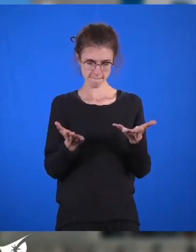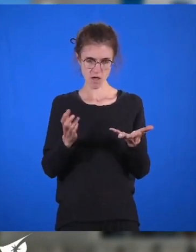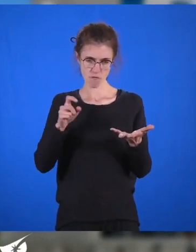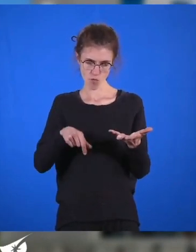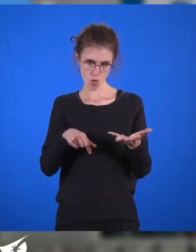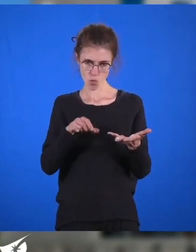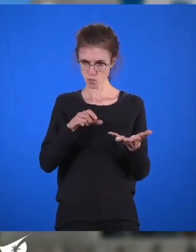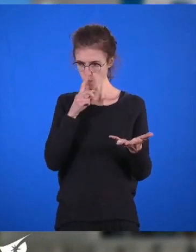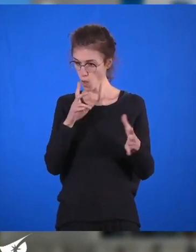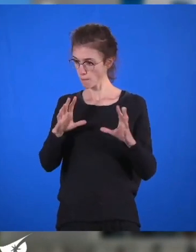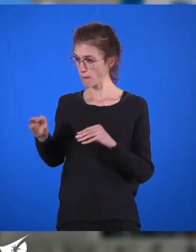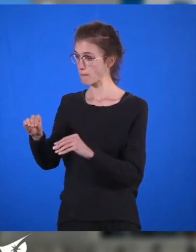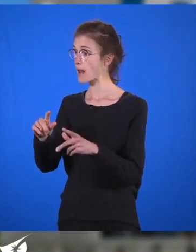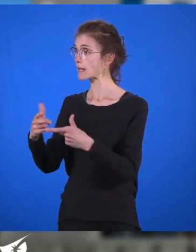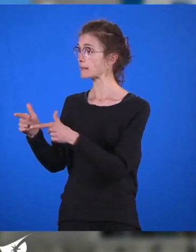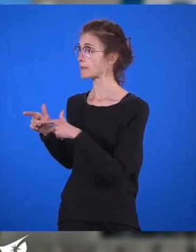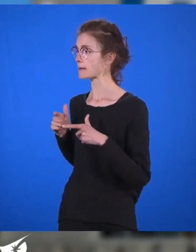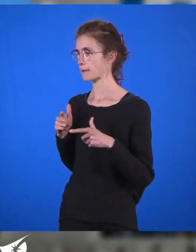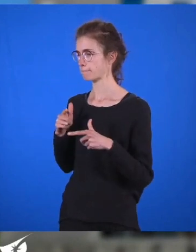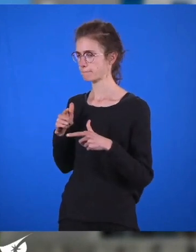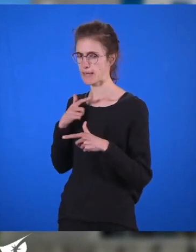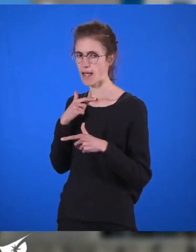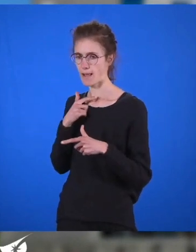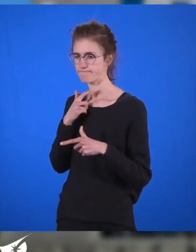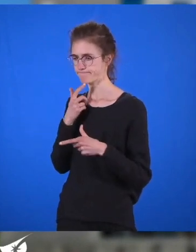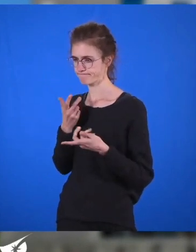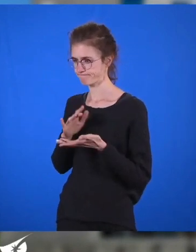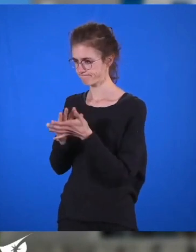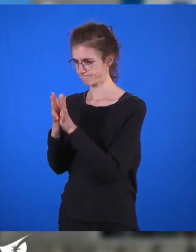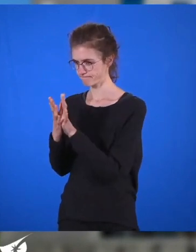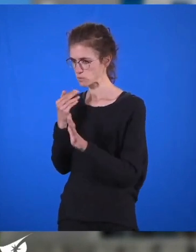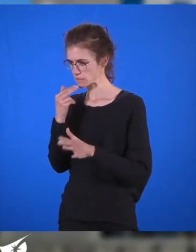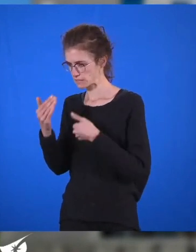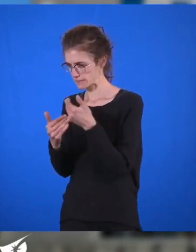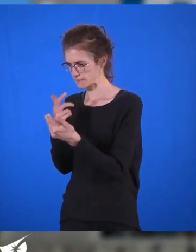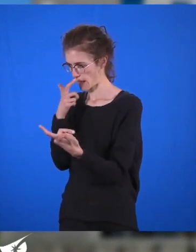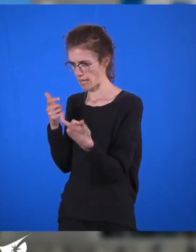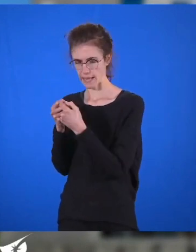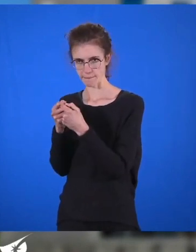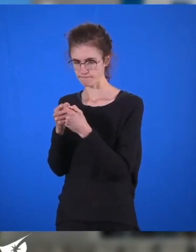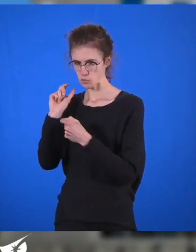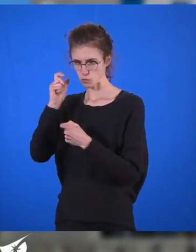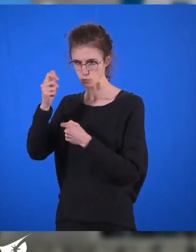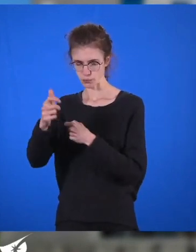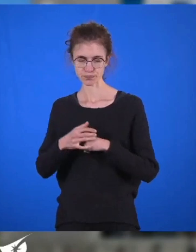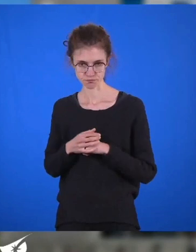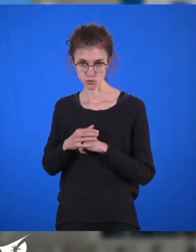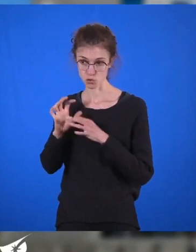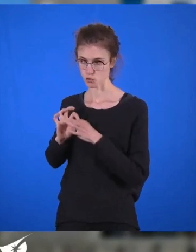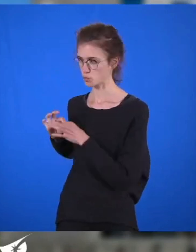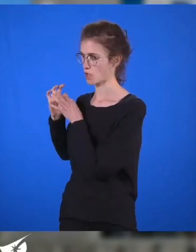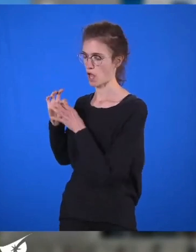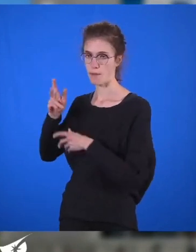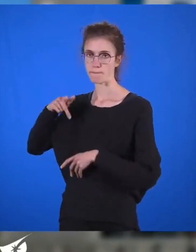de façon pertinente et efficiente, conformément aux plumes et à notre stratégie foncière, qui, nous le